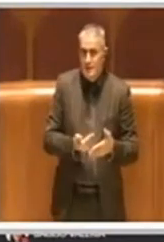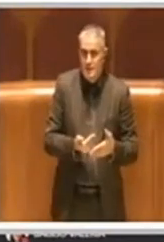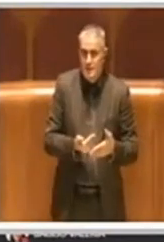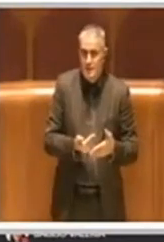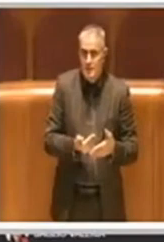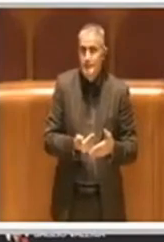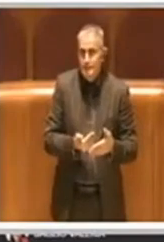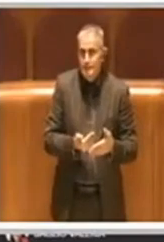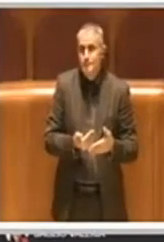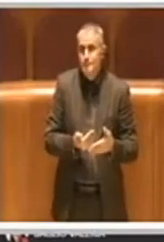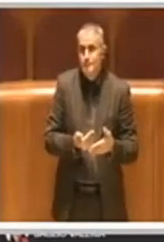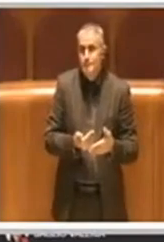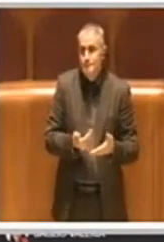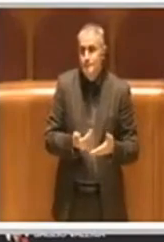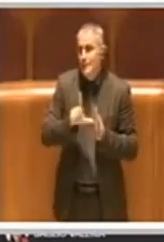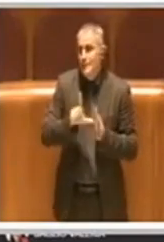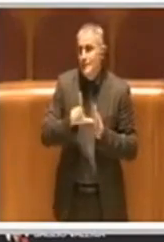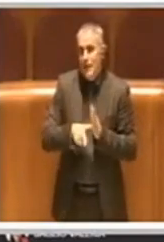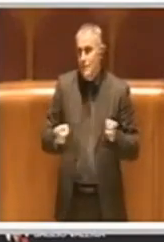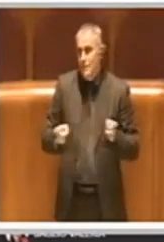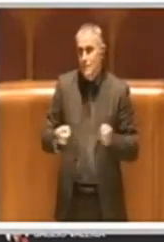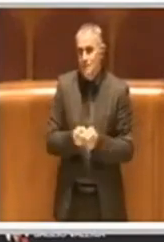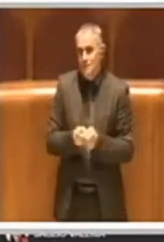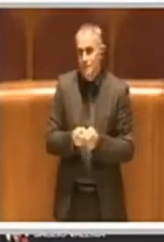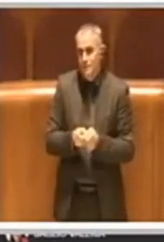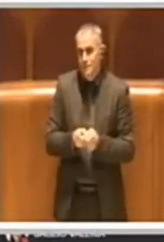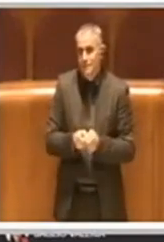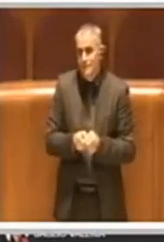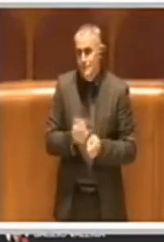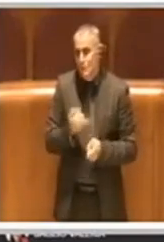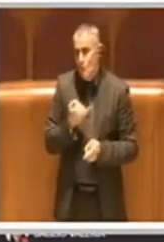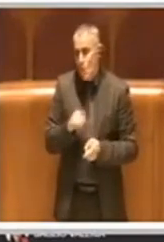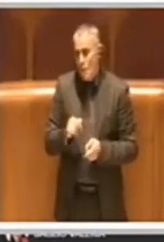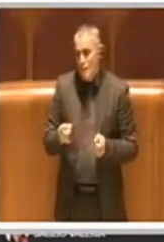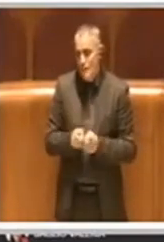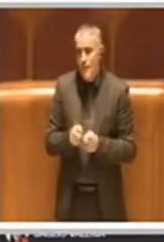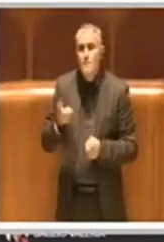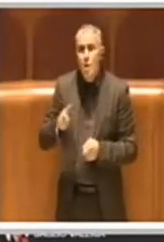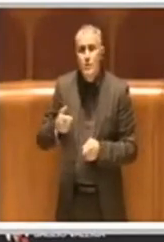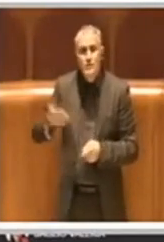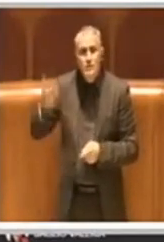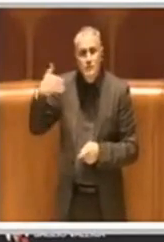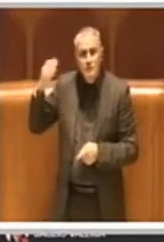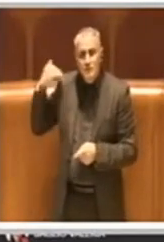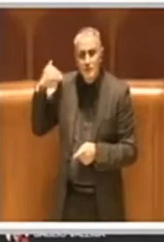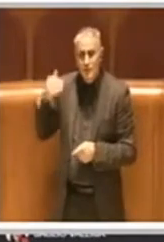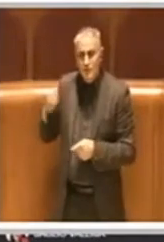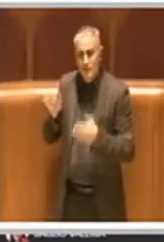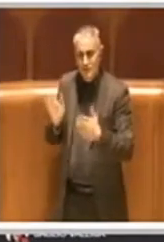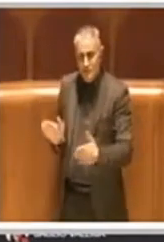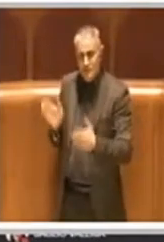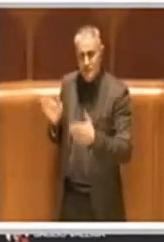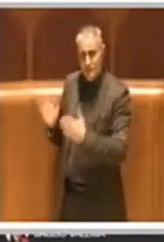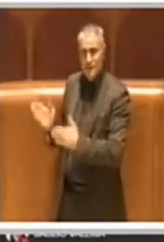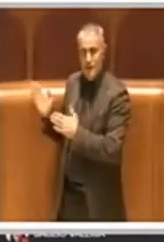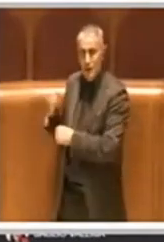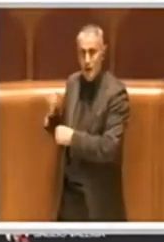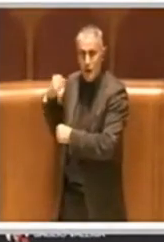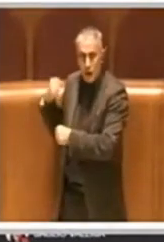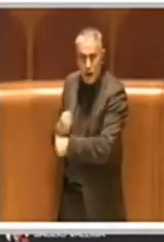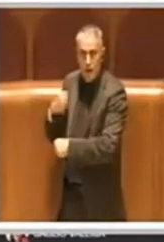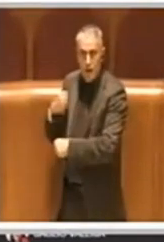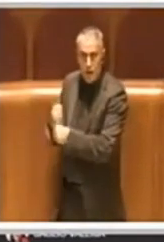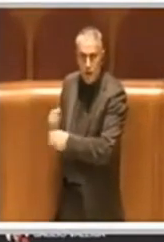averne poco noi in quest'ultima fase perché in tutte le fasi precedenti è stato svolto evidentemente un lavoro